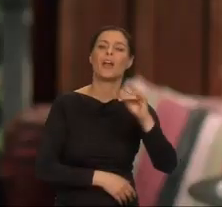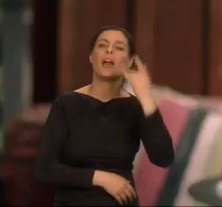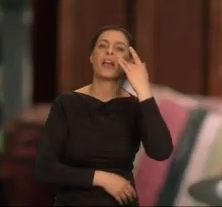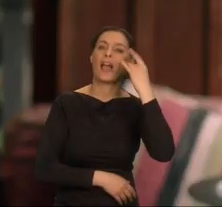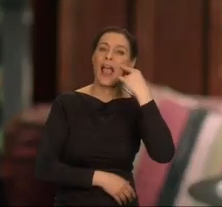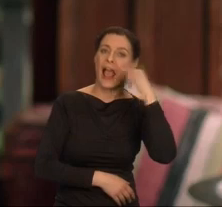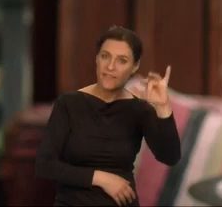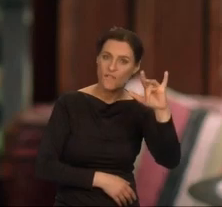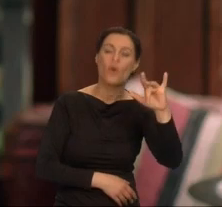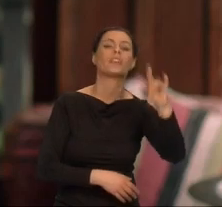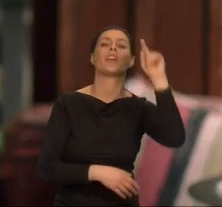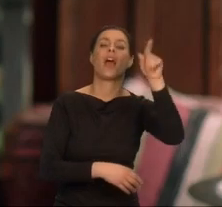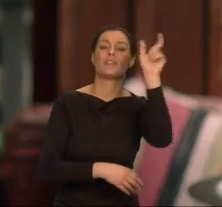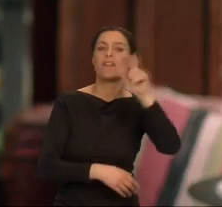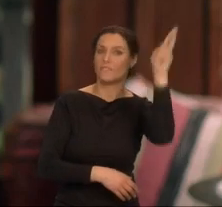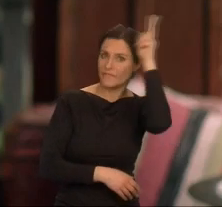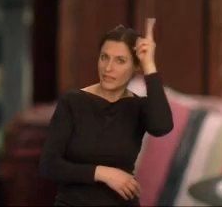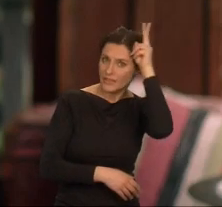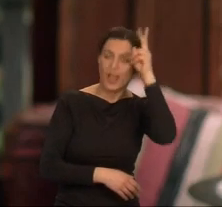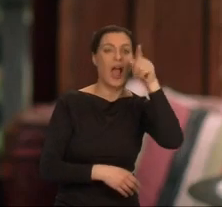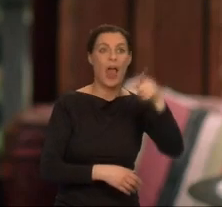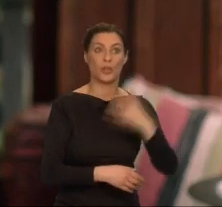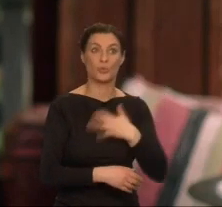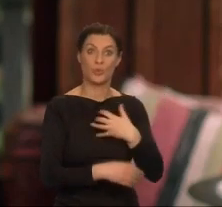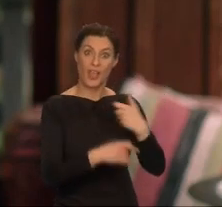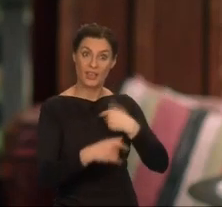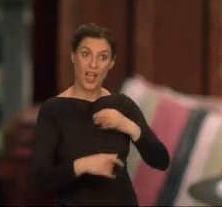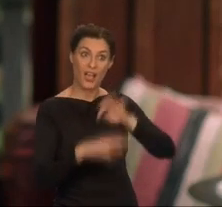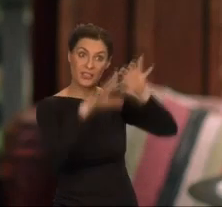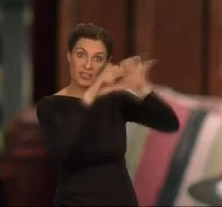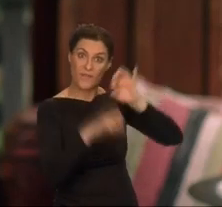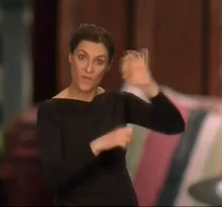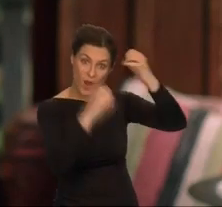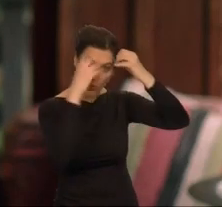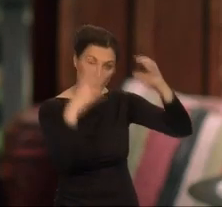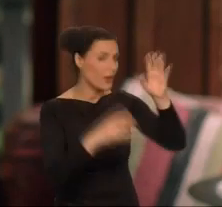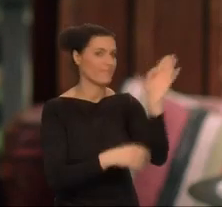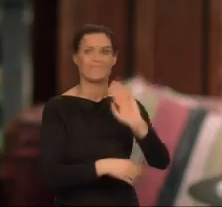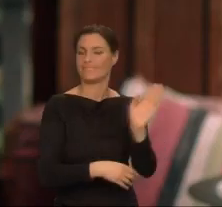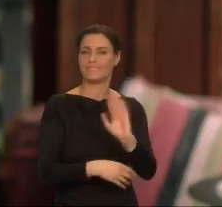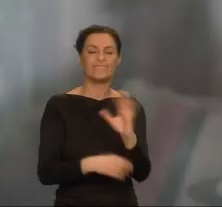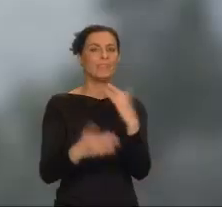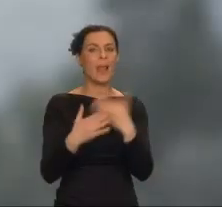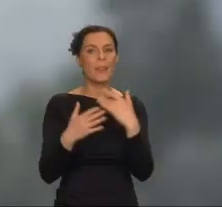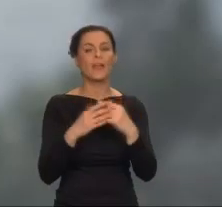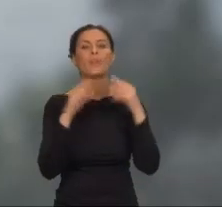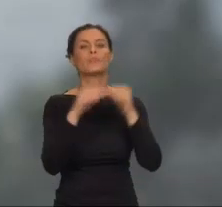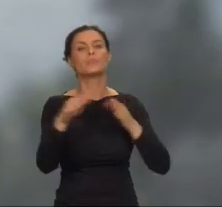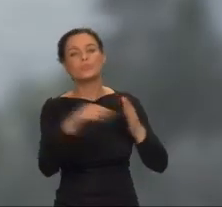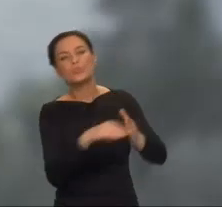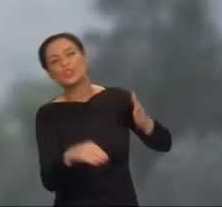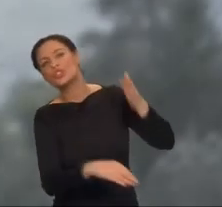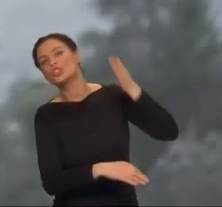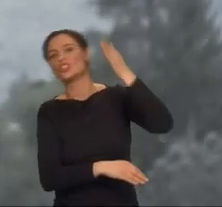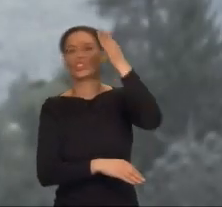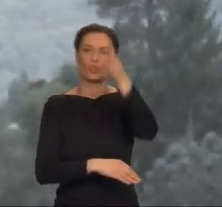uprawniona do zawłaszczenia ich kultury. Dlatego akcję utworu przeniosła w przyszłość.